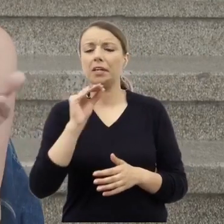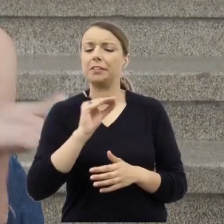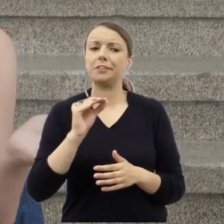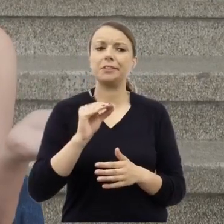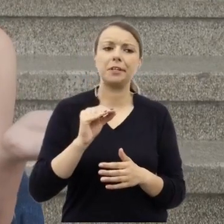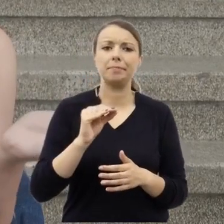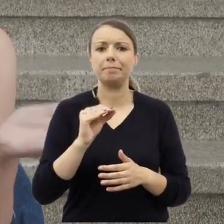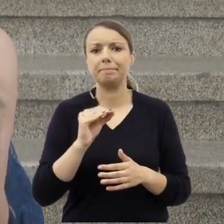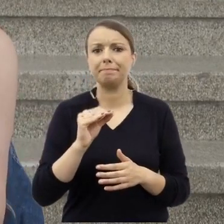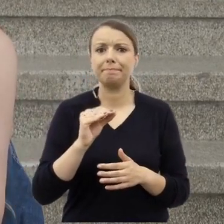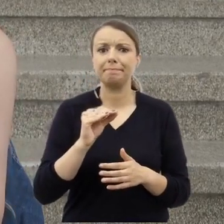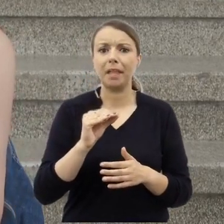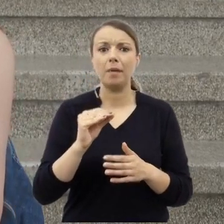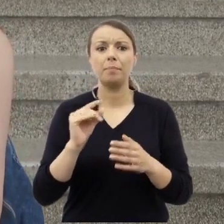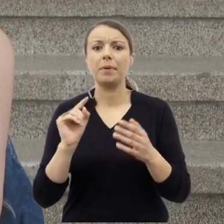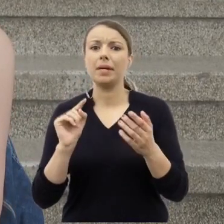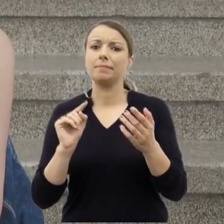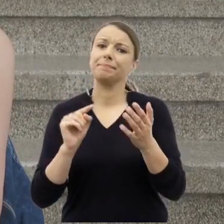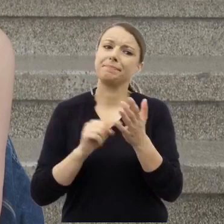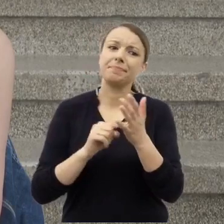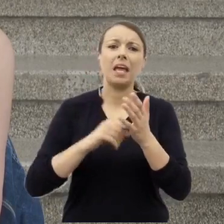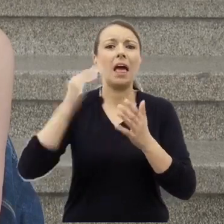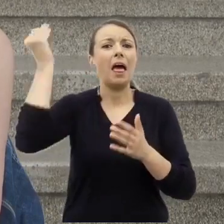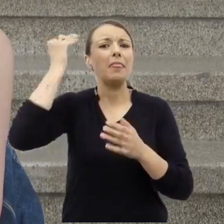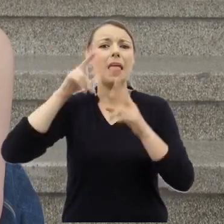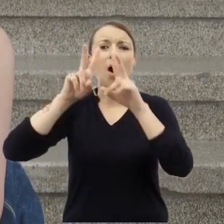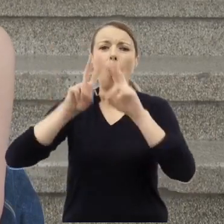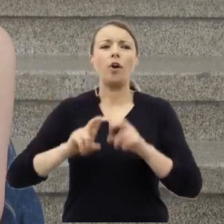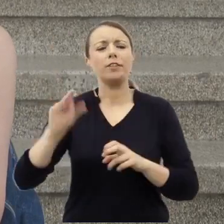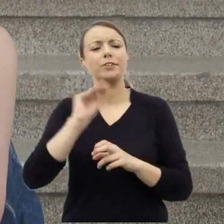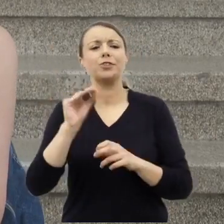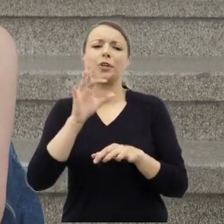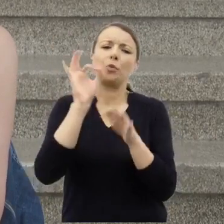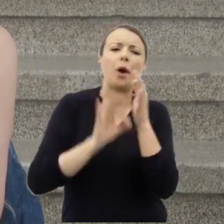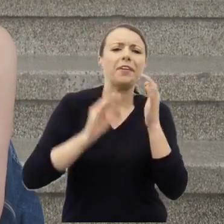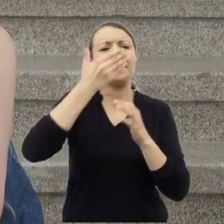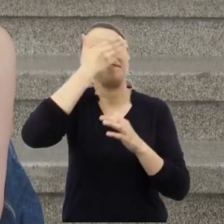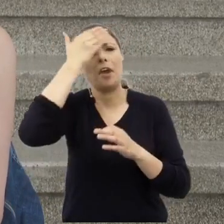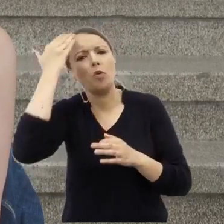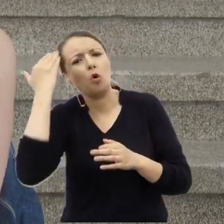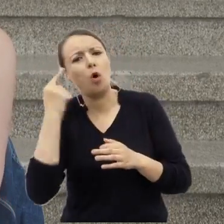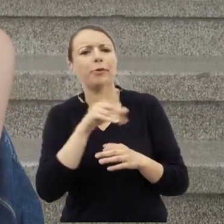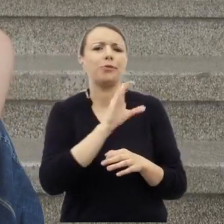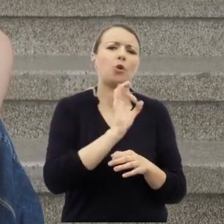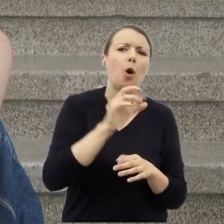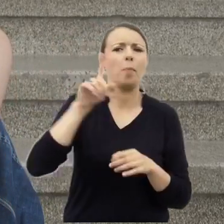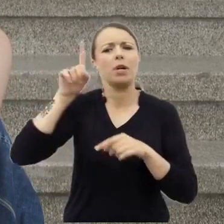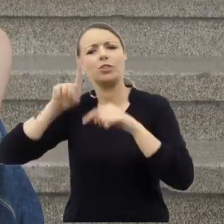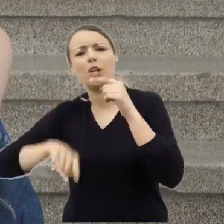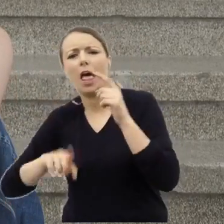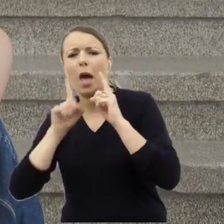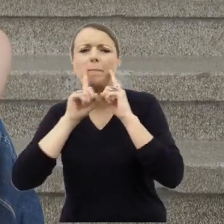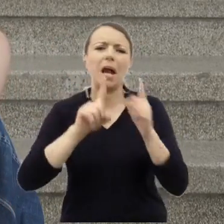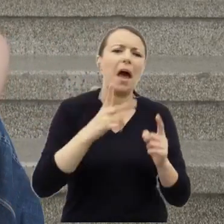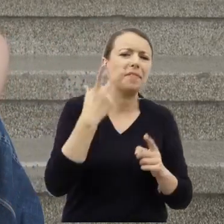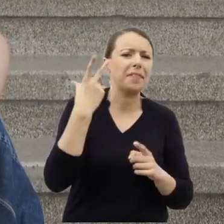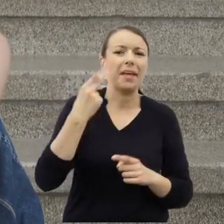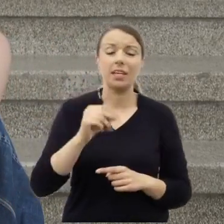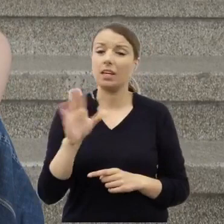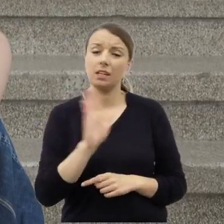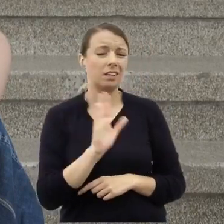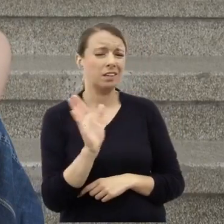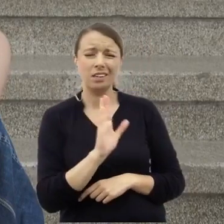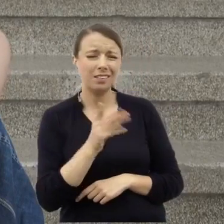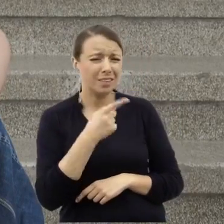częścią dyskursu naukowego. To nie jest prawda. Legenda o krwi jest legendą. Problem jest